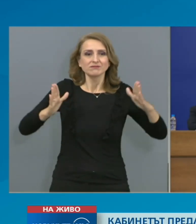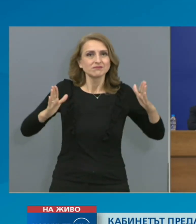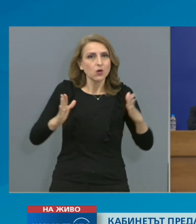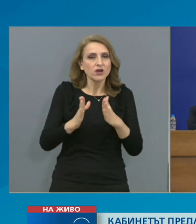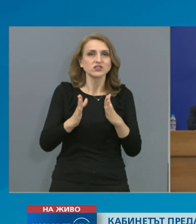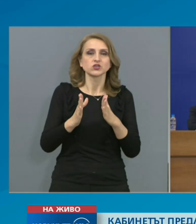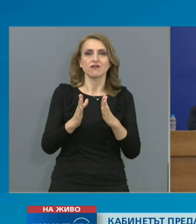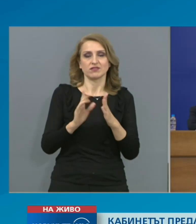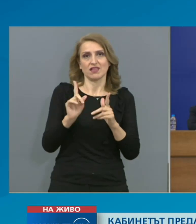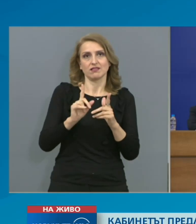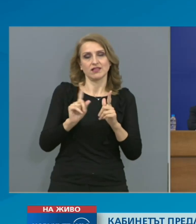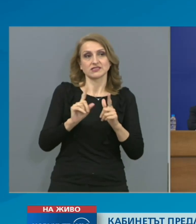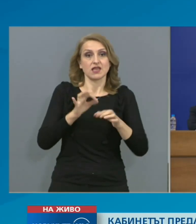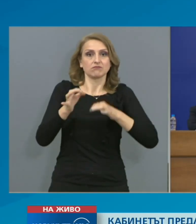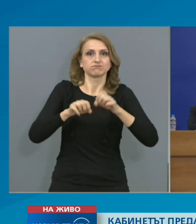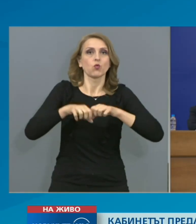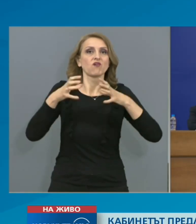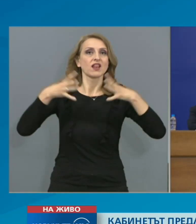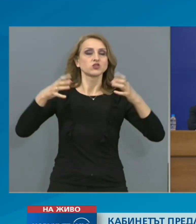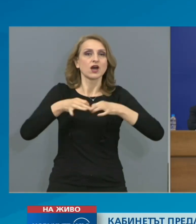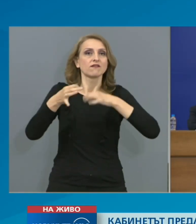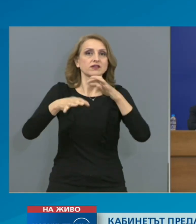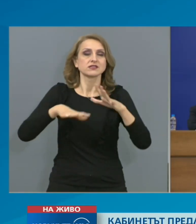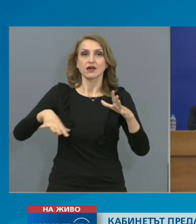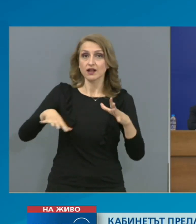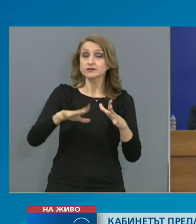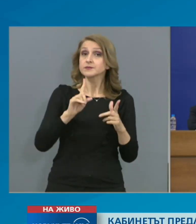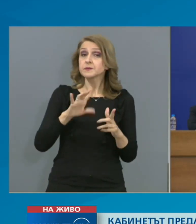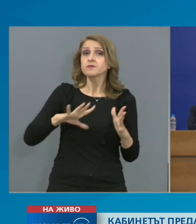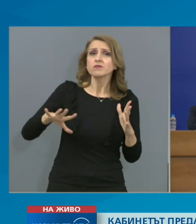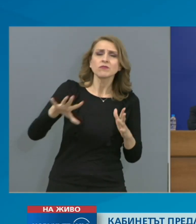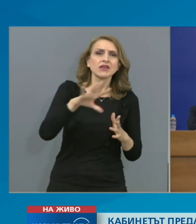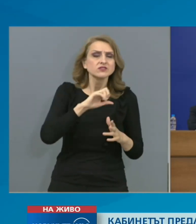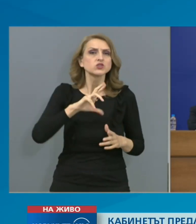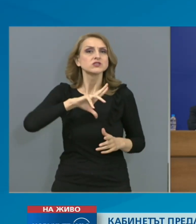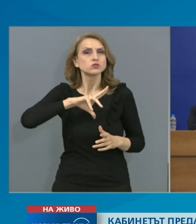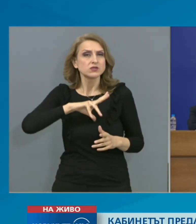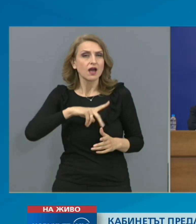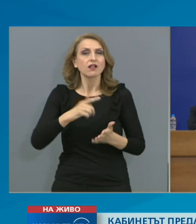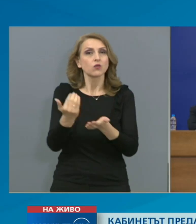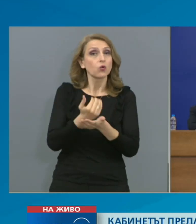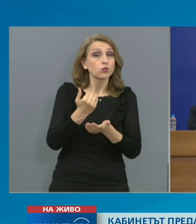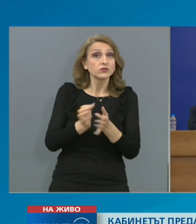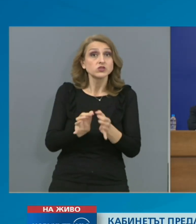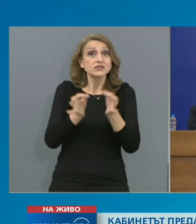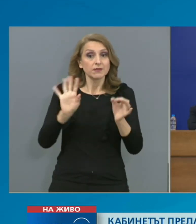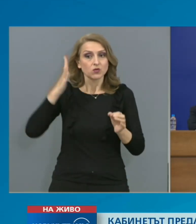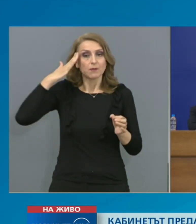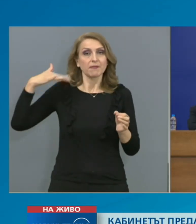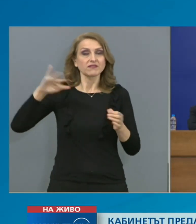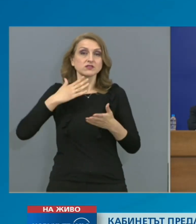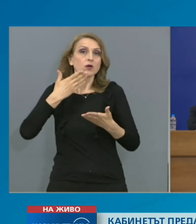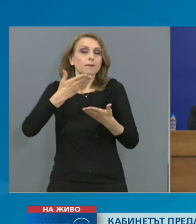заразата. Така ще използвам този израз. И всички социално-економически мерки, които правителството е предложило с оглед